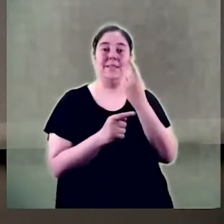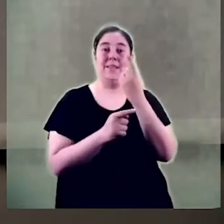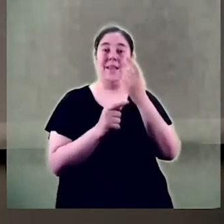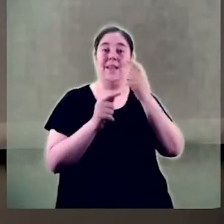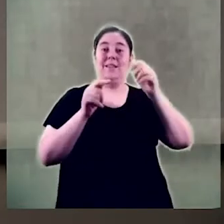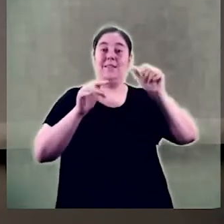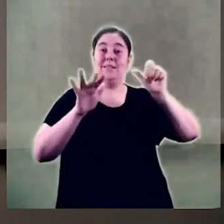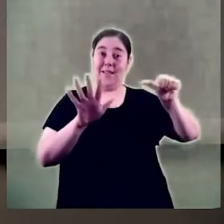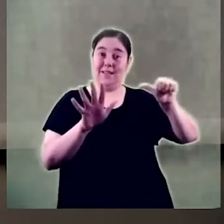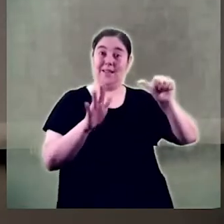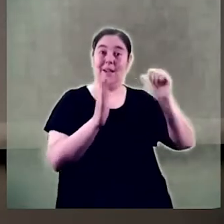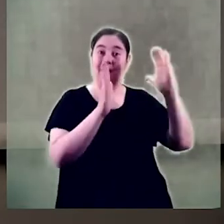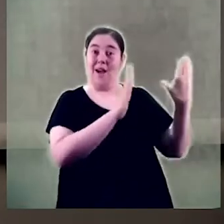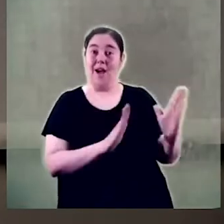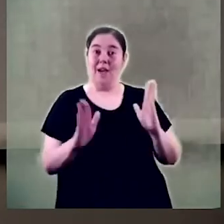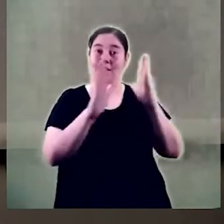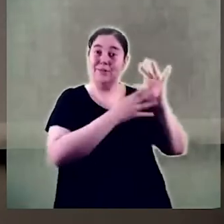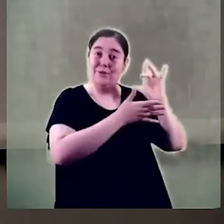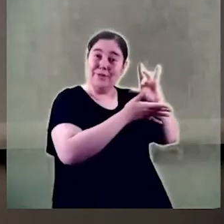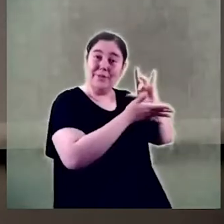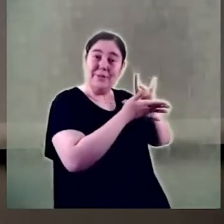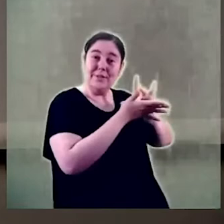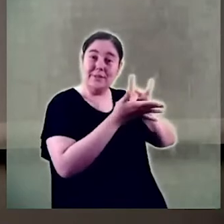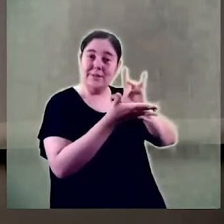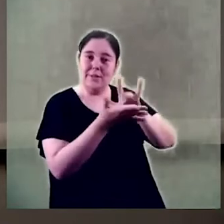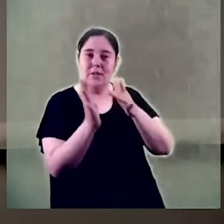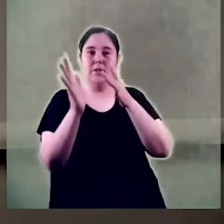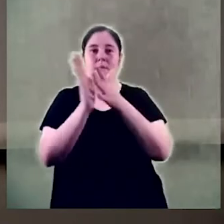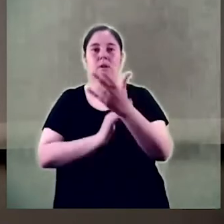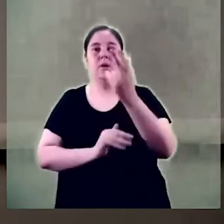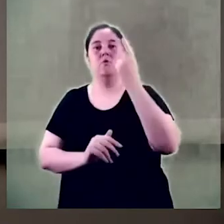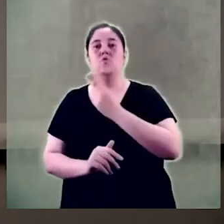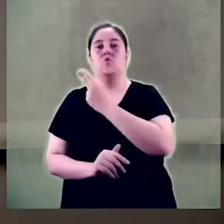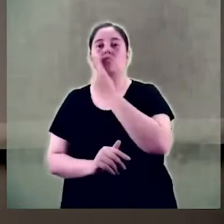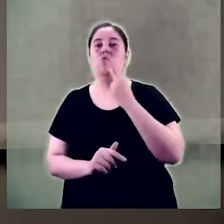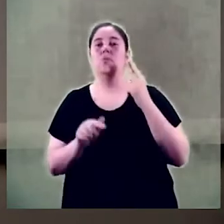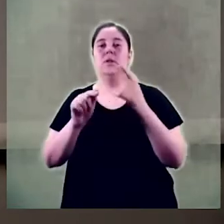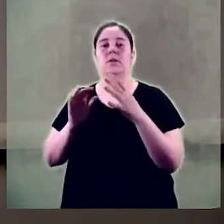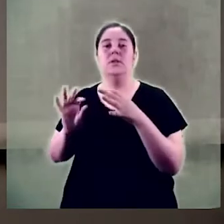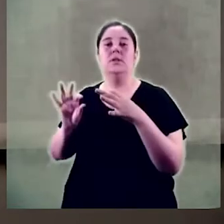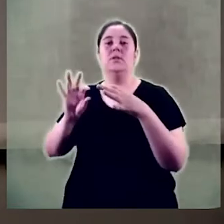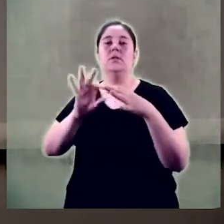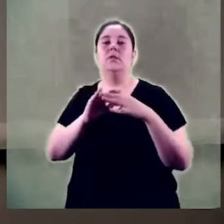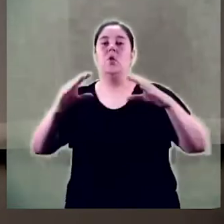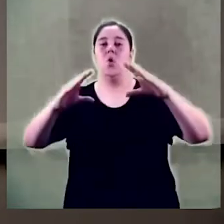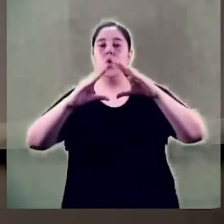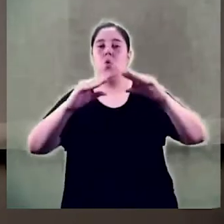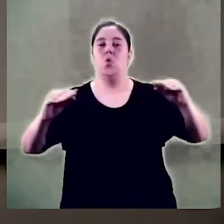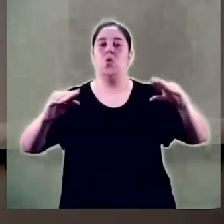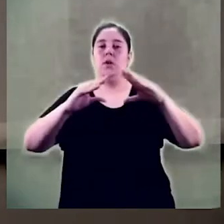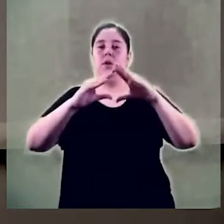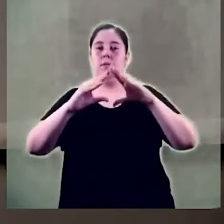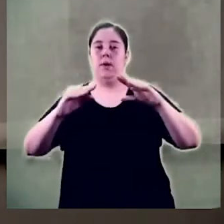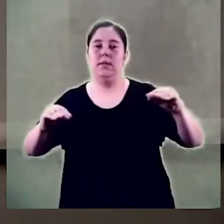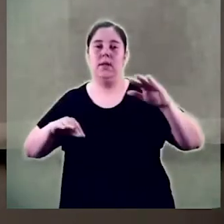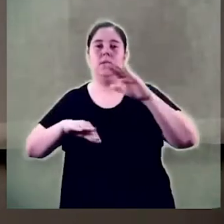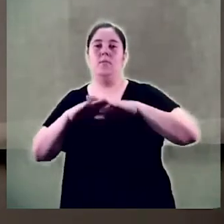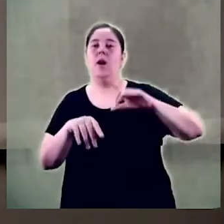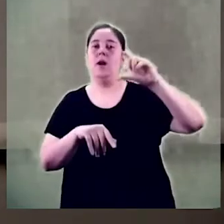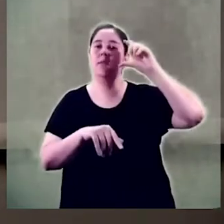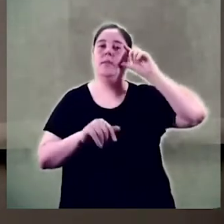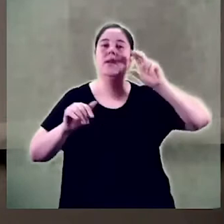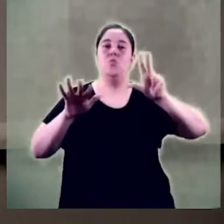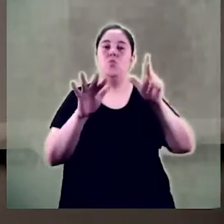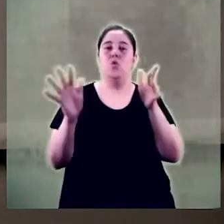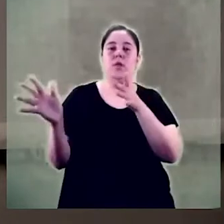'implicació i de compromís de la nostra universitat amb aquesta data i amb tot